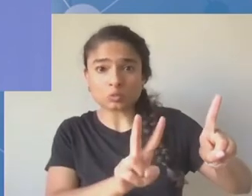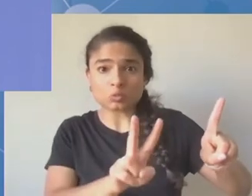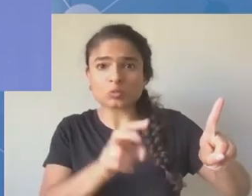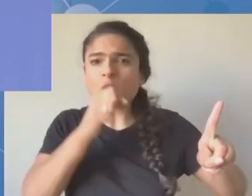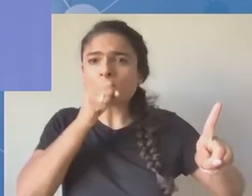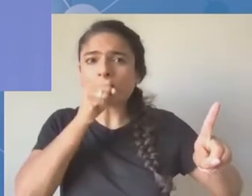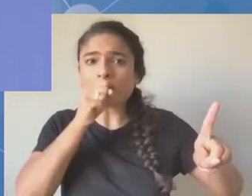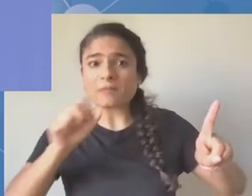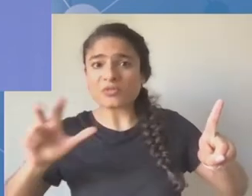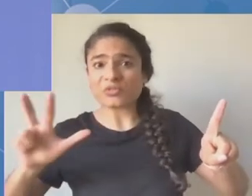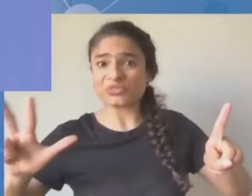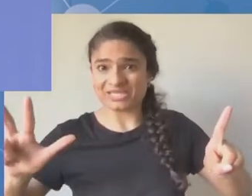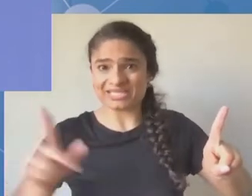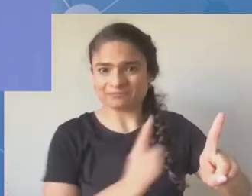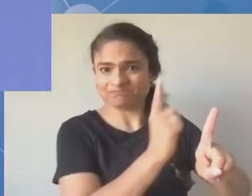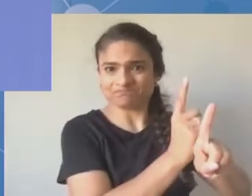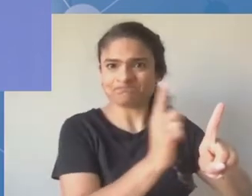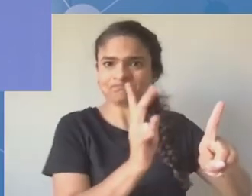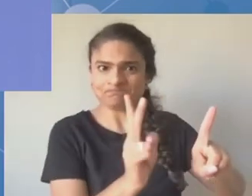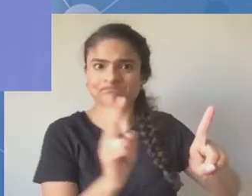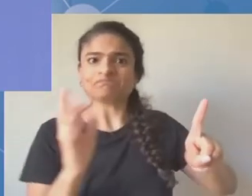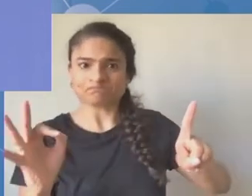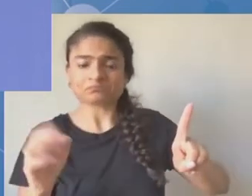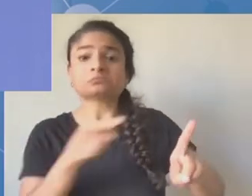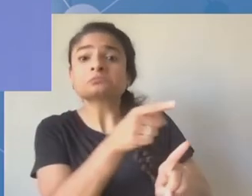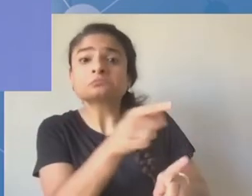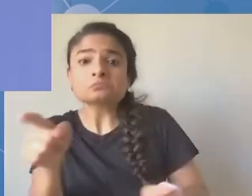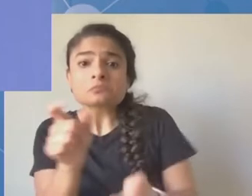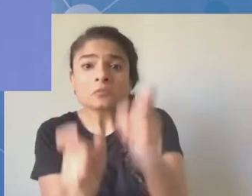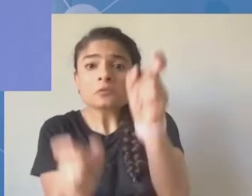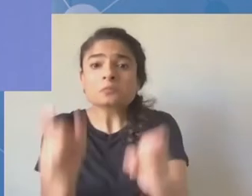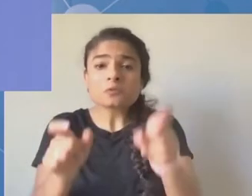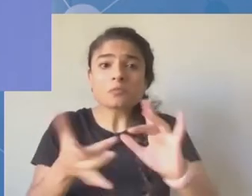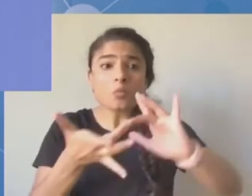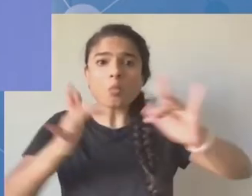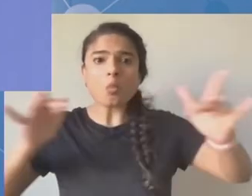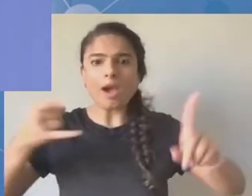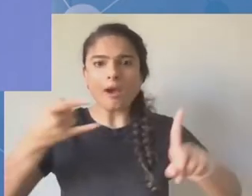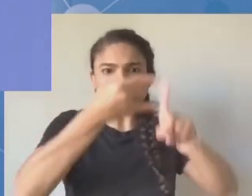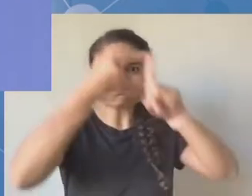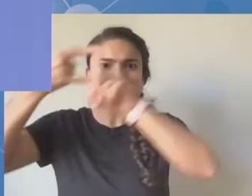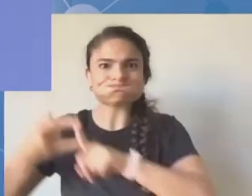A zatem na początek pragnę przedstawić